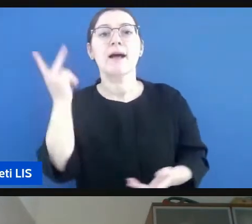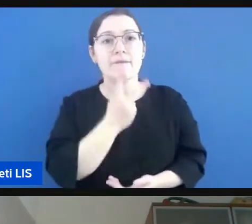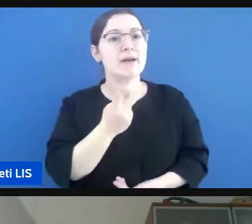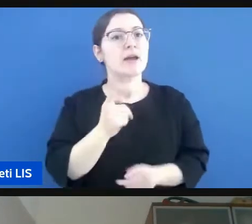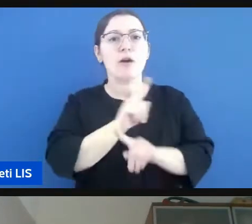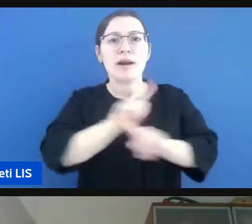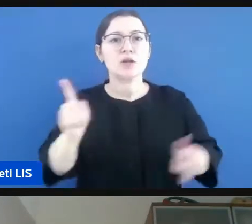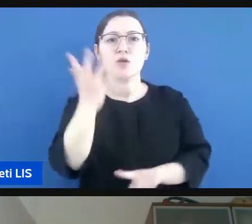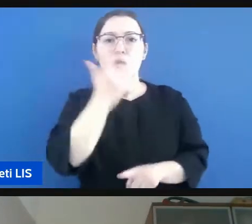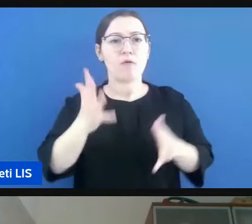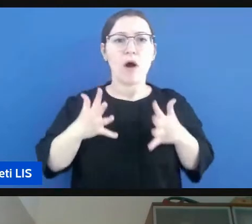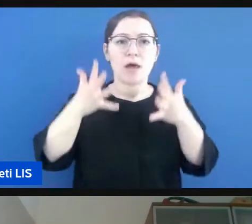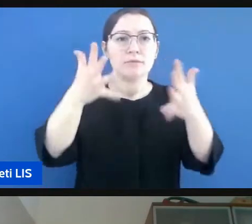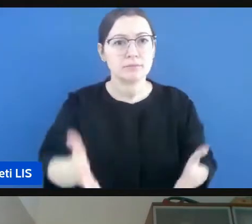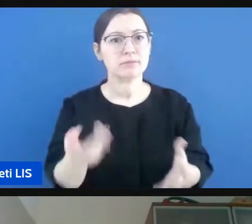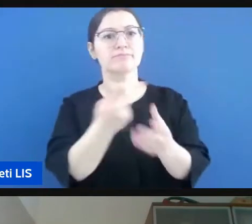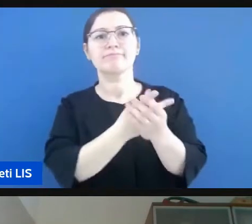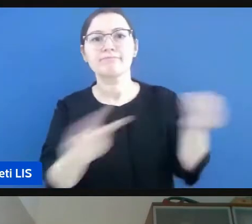grazie